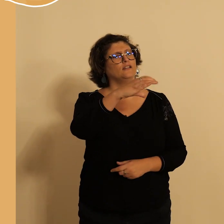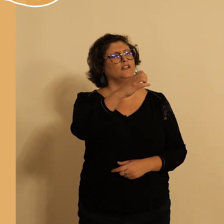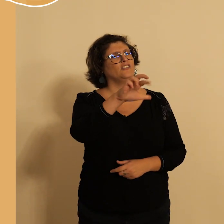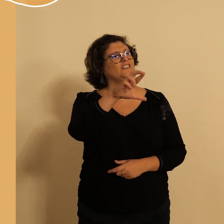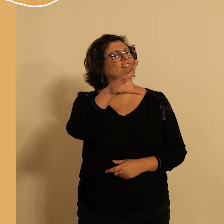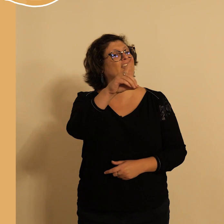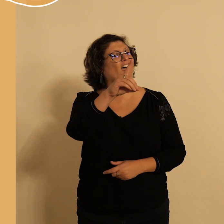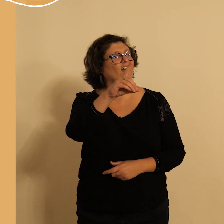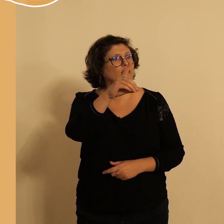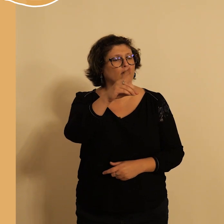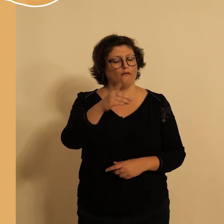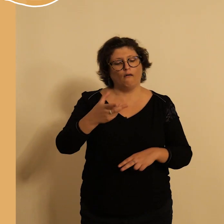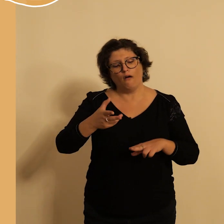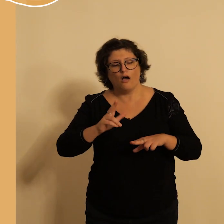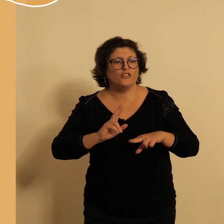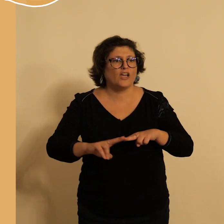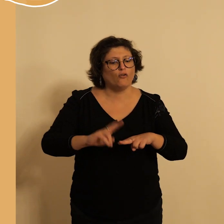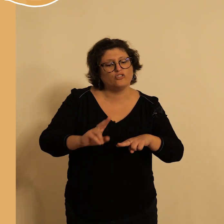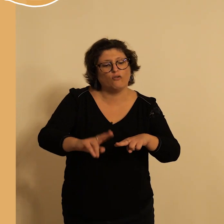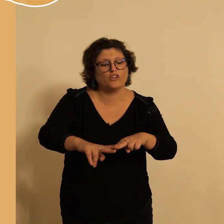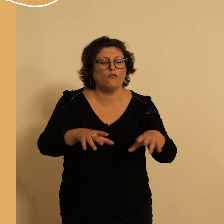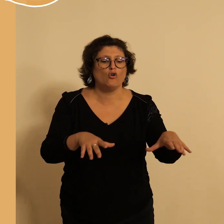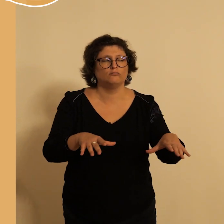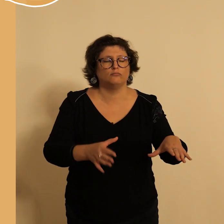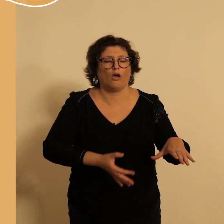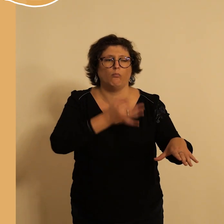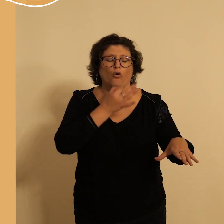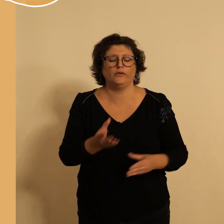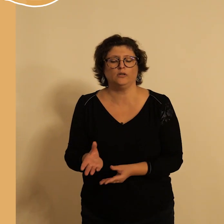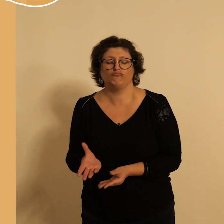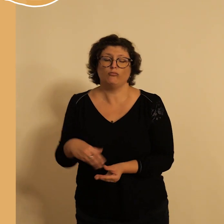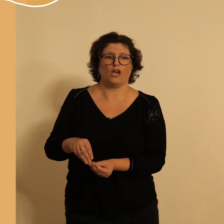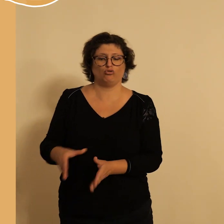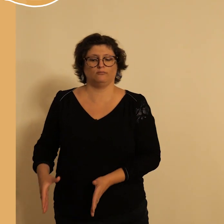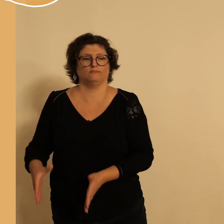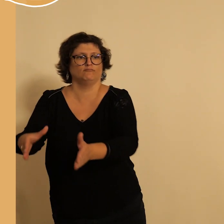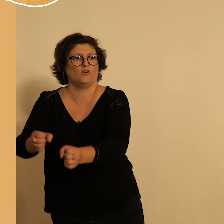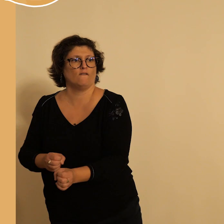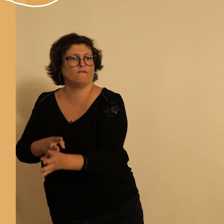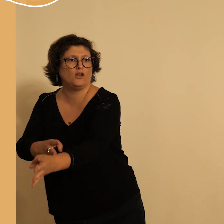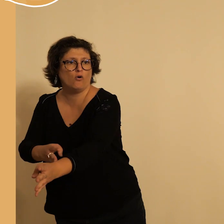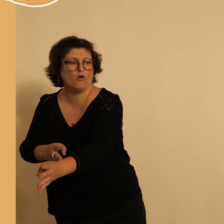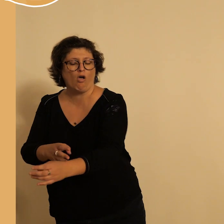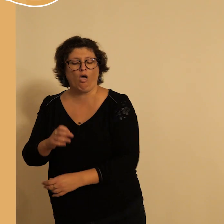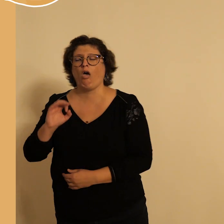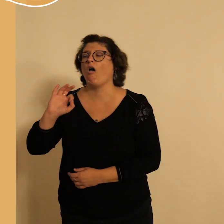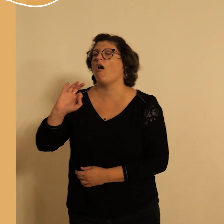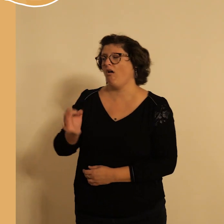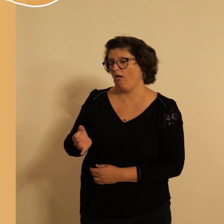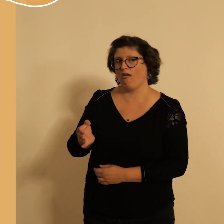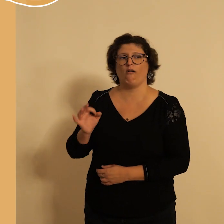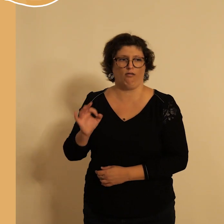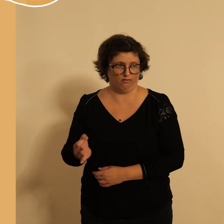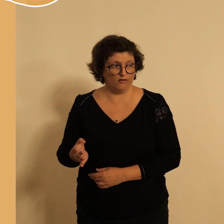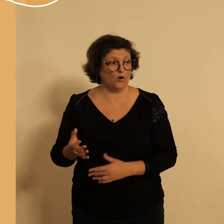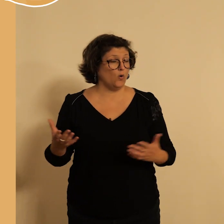travaux est-ce qu'on peut pas faire une contre-allée pour les vélos donc il y a eu plein par exemple aussi quand on a eu des